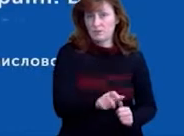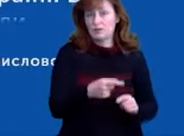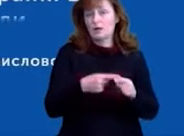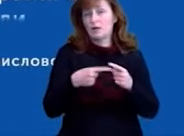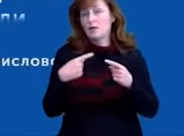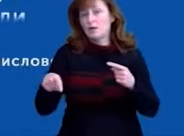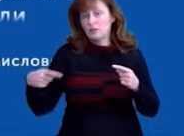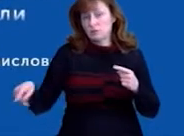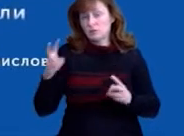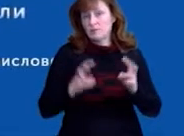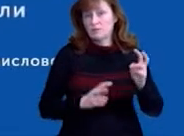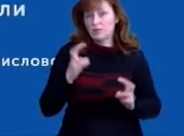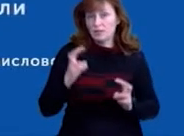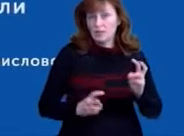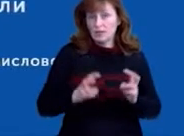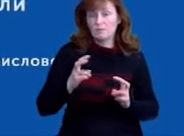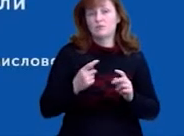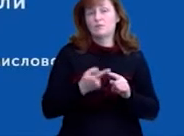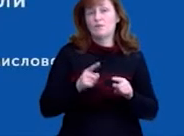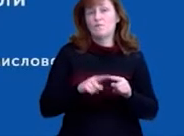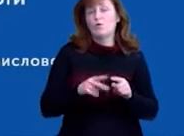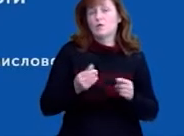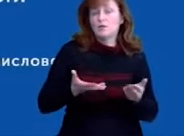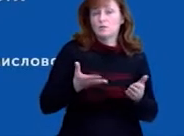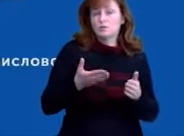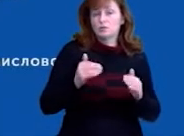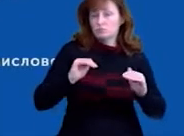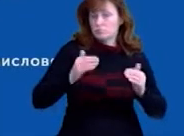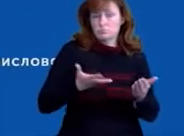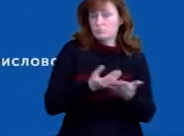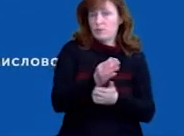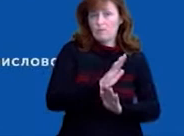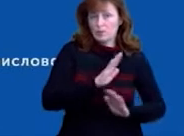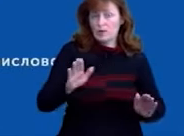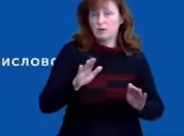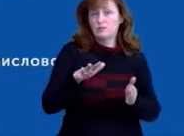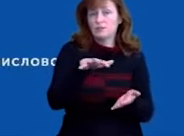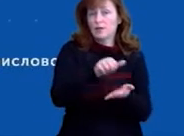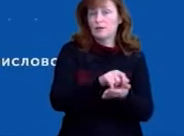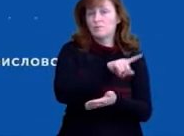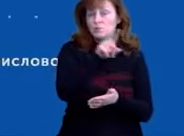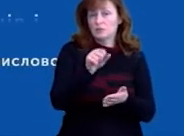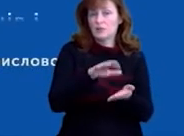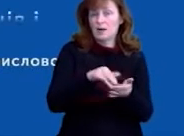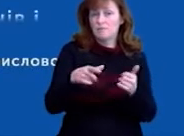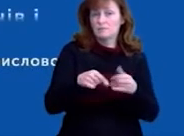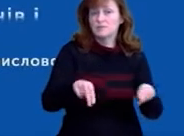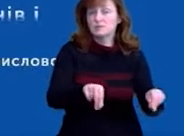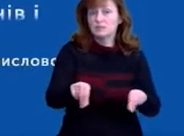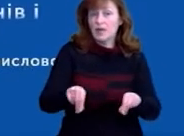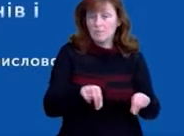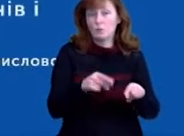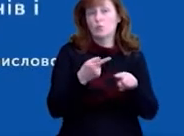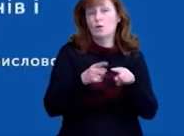інші підприємства. Це звільнення від податку на землю і це звільнення від податку на комерційну нерухомість. Ровно на цю